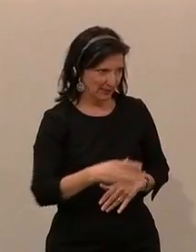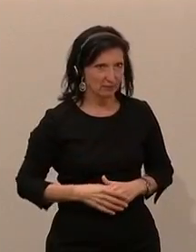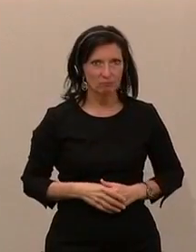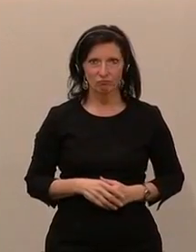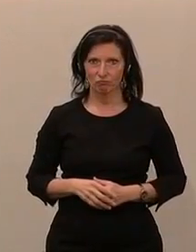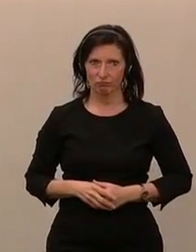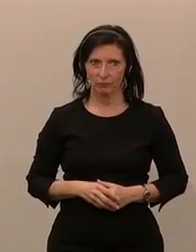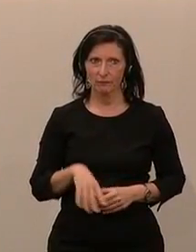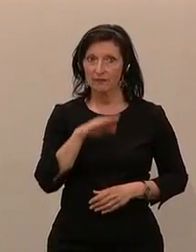damit fälschungssicher.